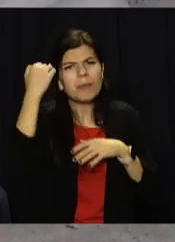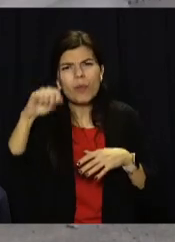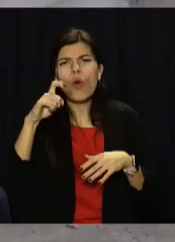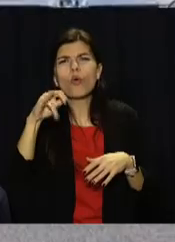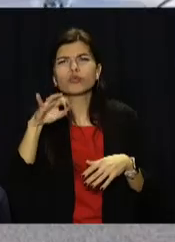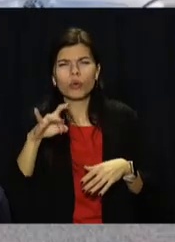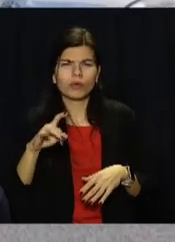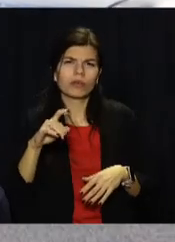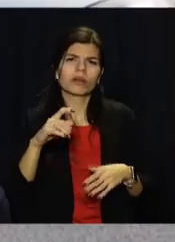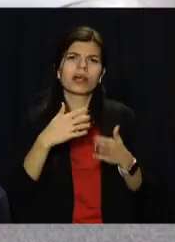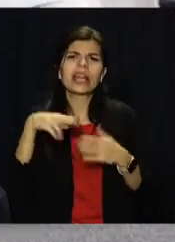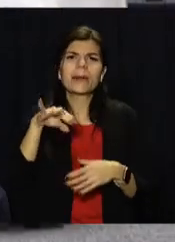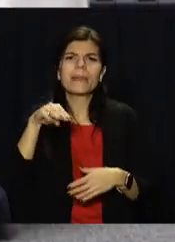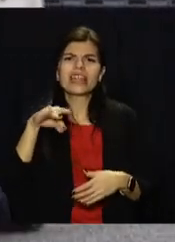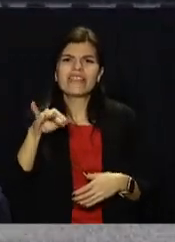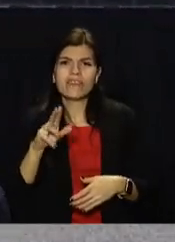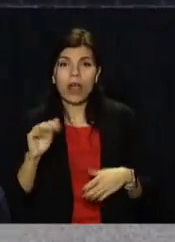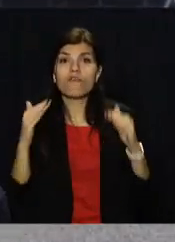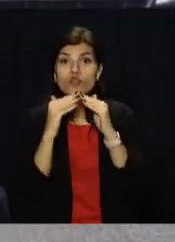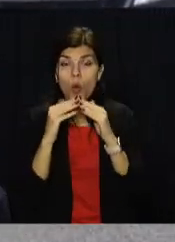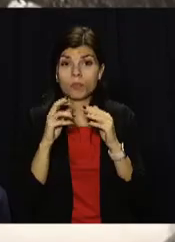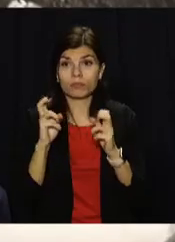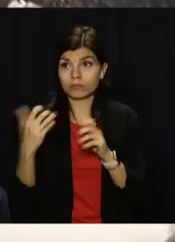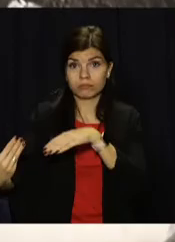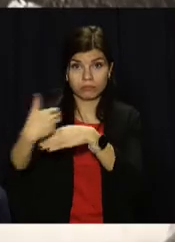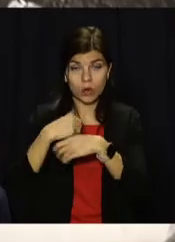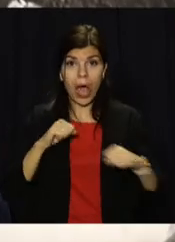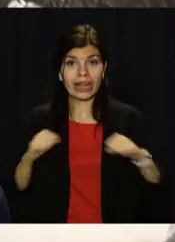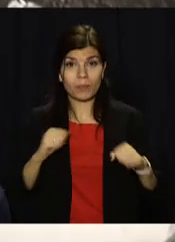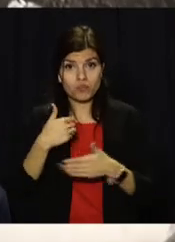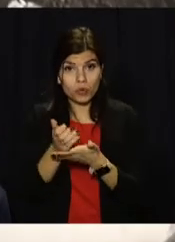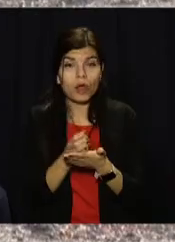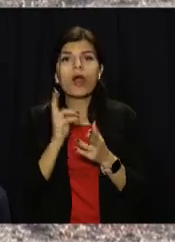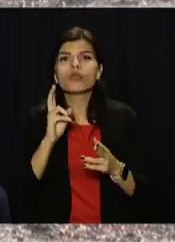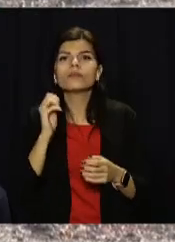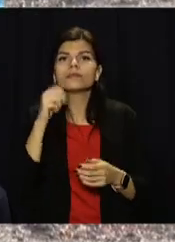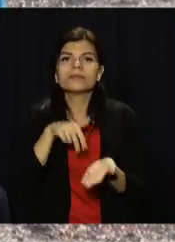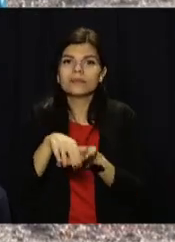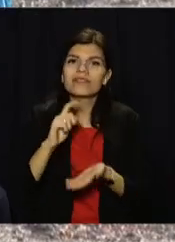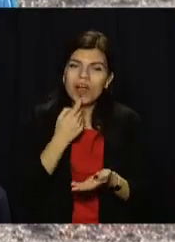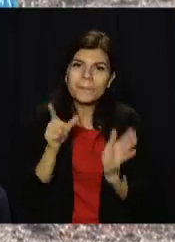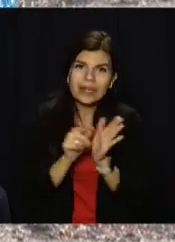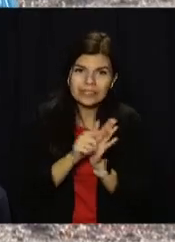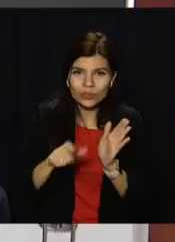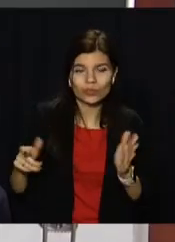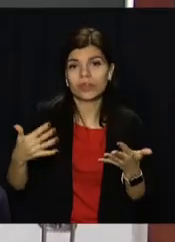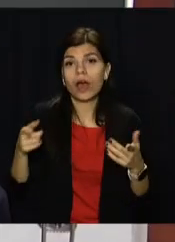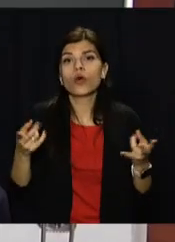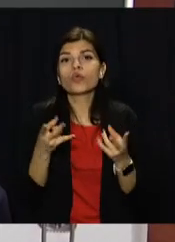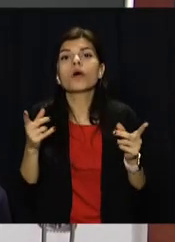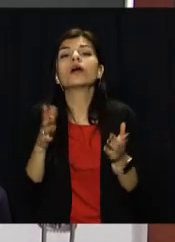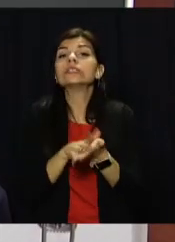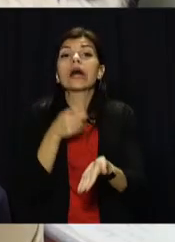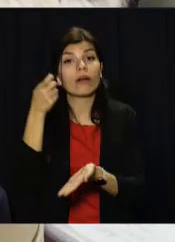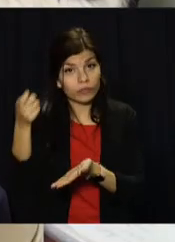Хуторогубиніха, Дмитрівка. Вдома отримати адмінпослуги зможуть і люди з обмеженими можливостями, і пенсіонери. Для цього треба оформити